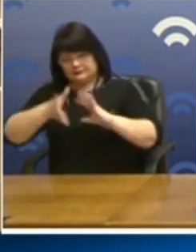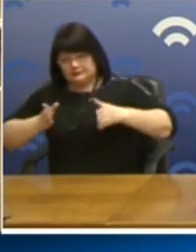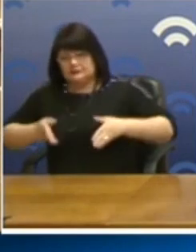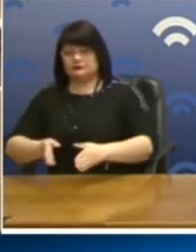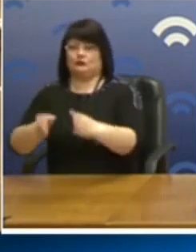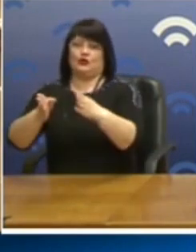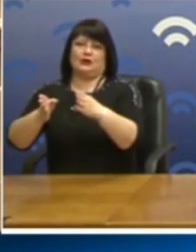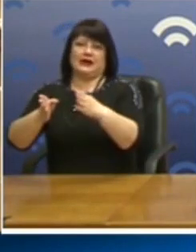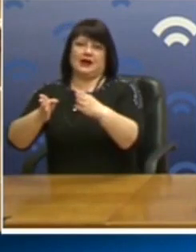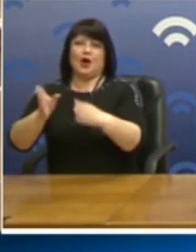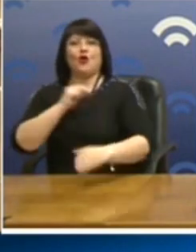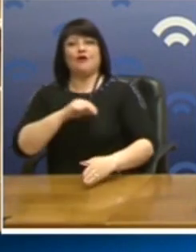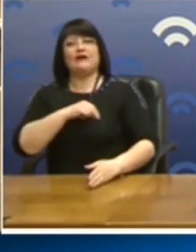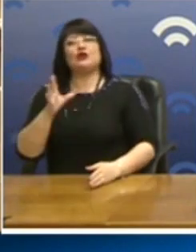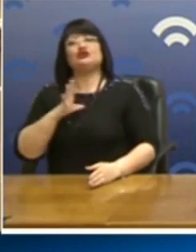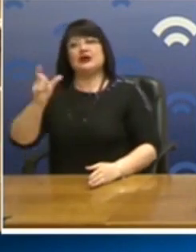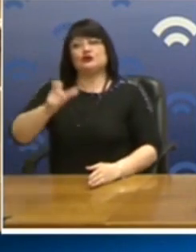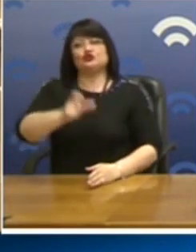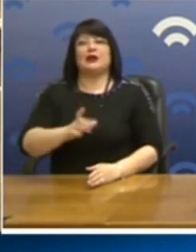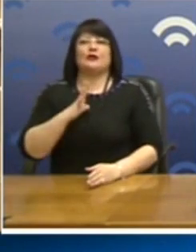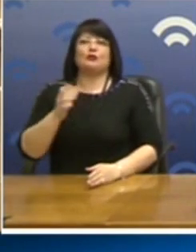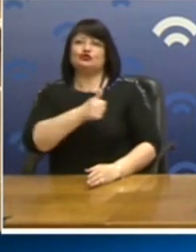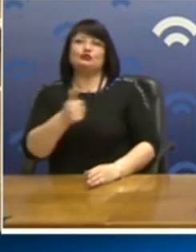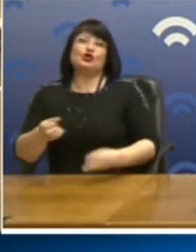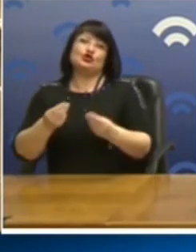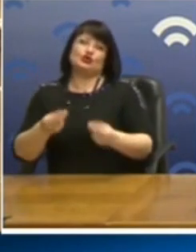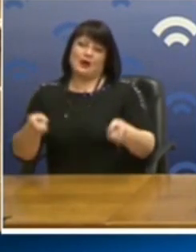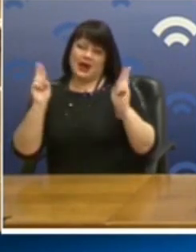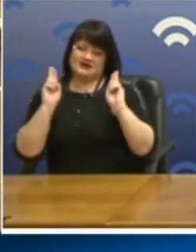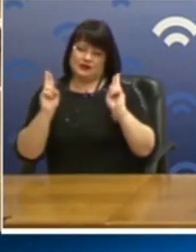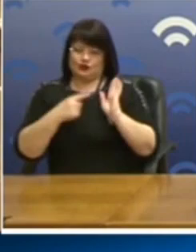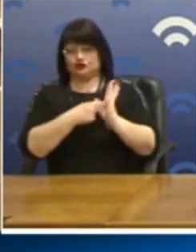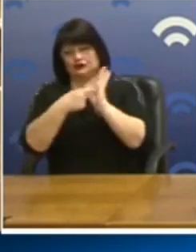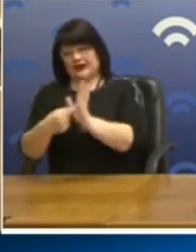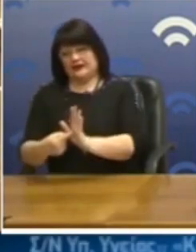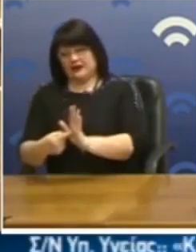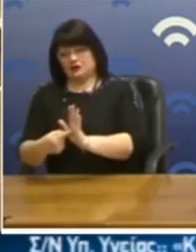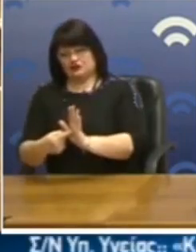των λαών και αυτό μόνο είναι το αισιόδοξο μήνυμα που πρέπει να εκπέμψουμε